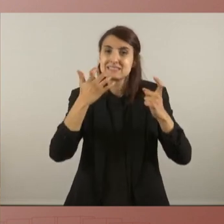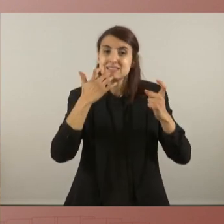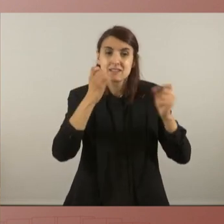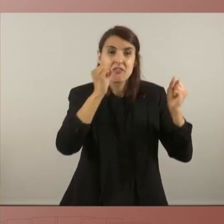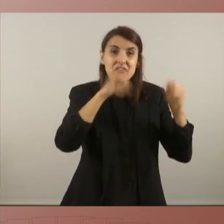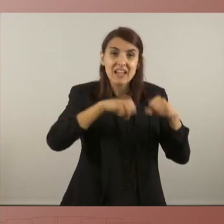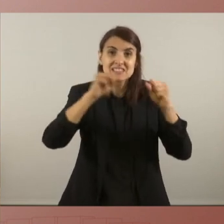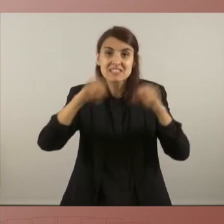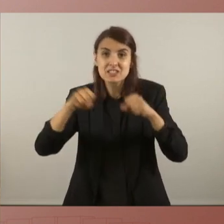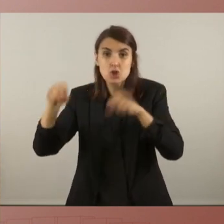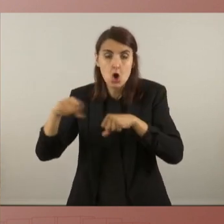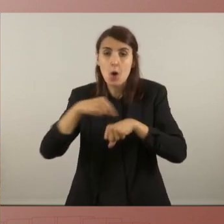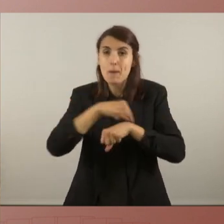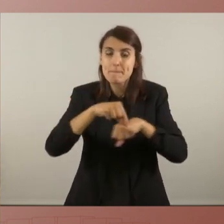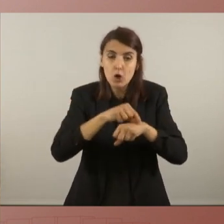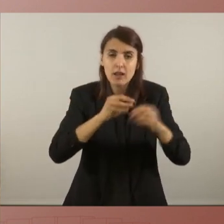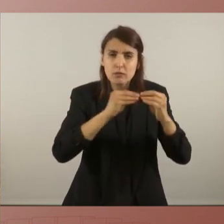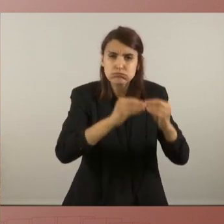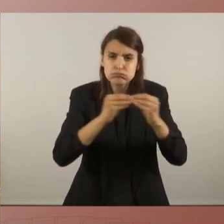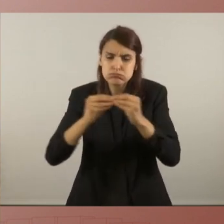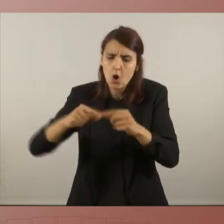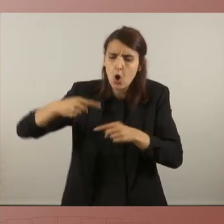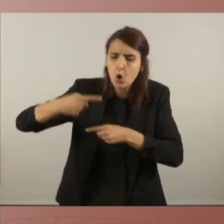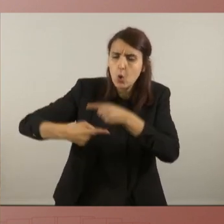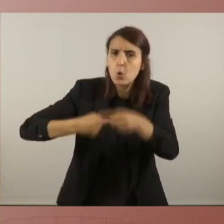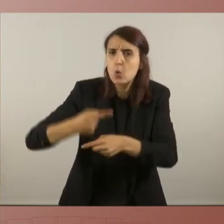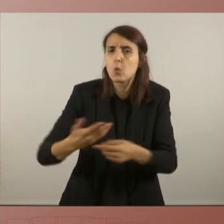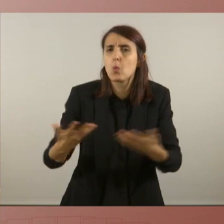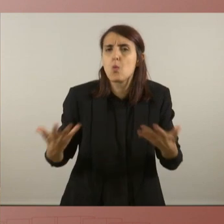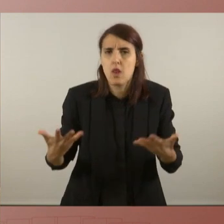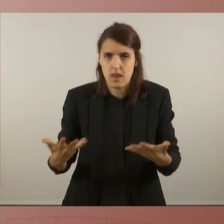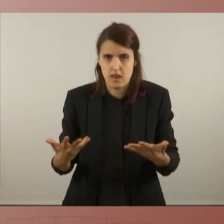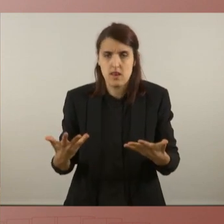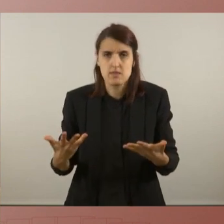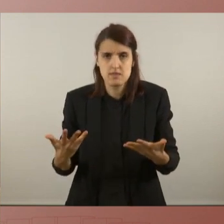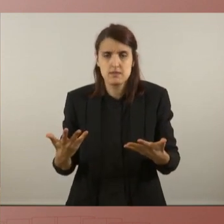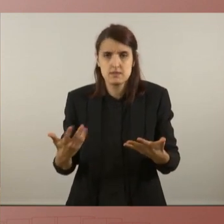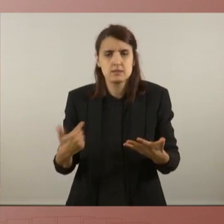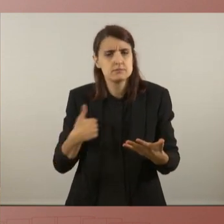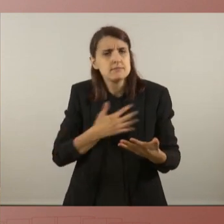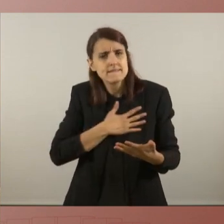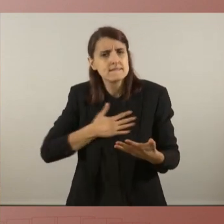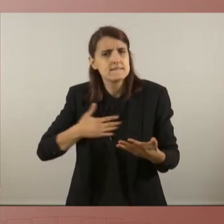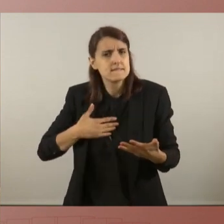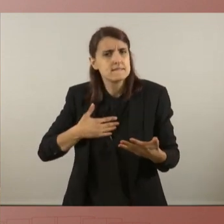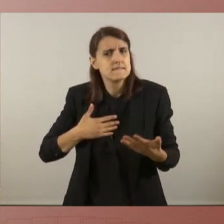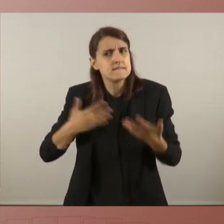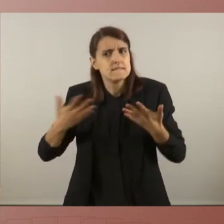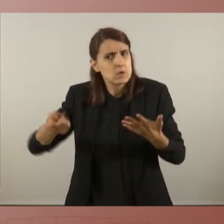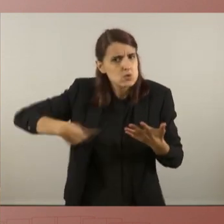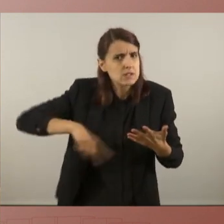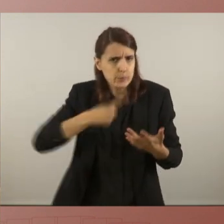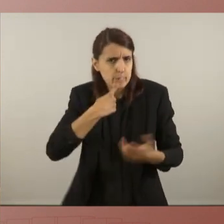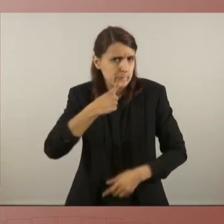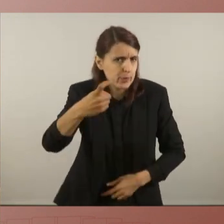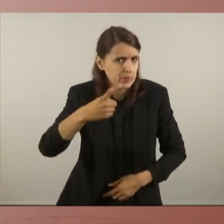cada una de les polítiques que estem desenvolupant. De veritat volem mantenir la maquinària policial repressiva que